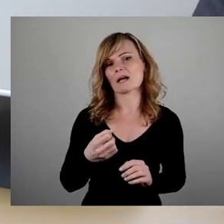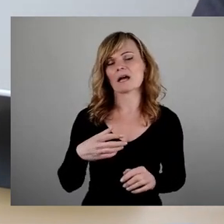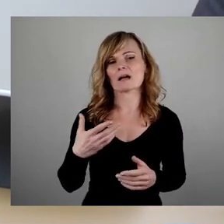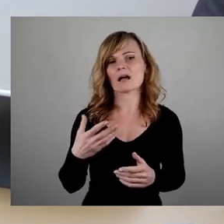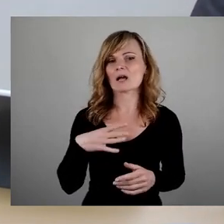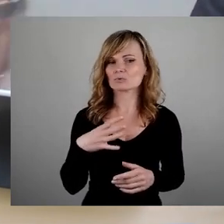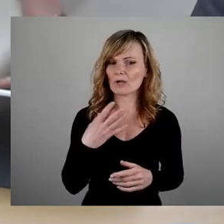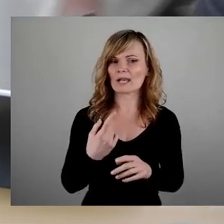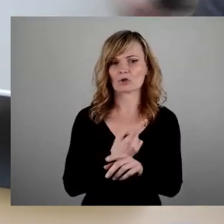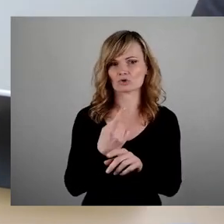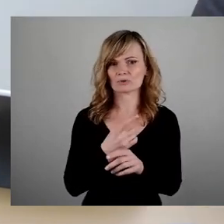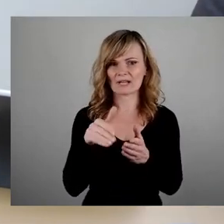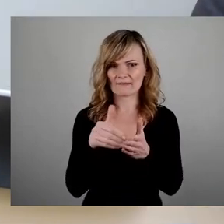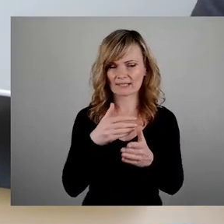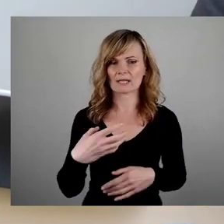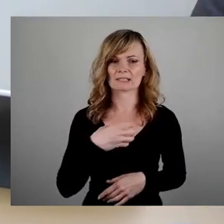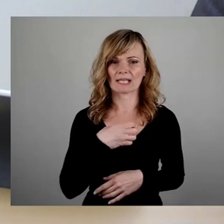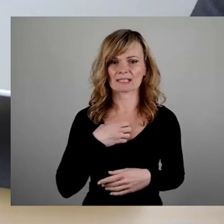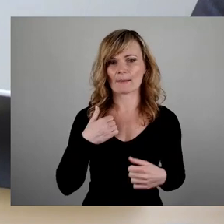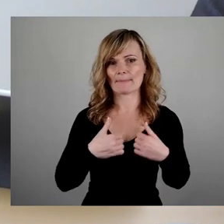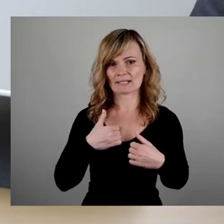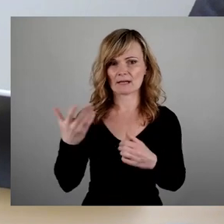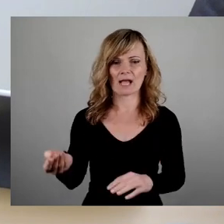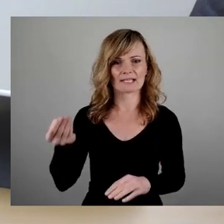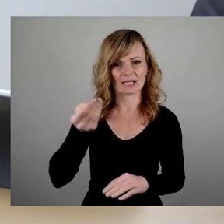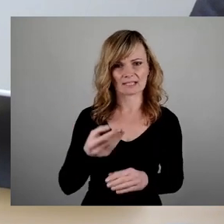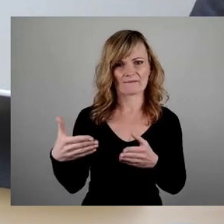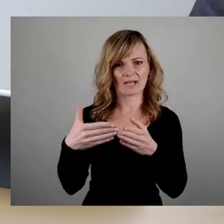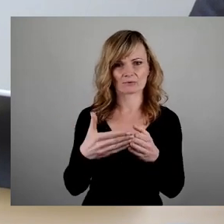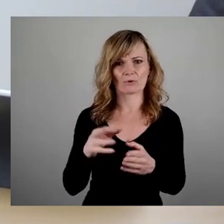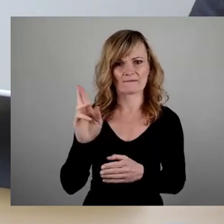Dresdner Bäder einreichende Fraktion Die Linke und